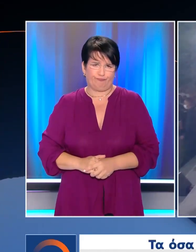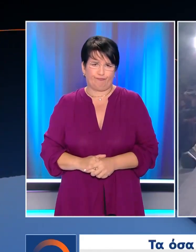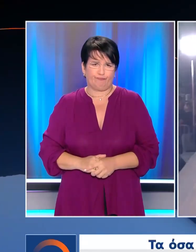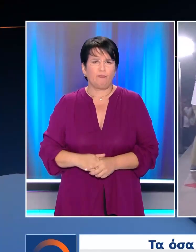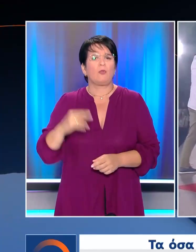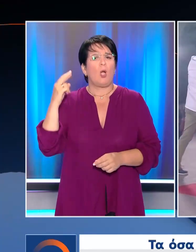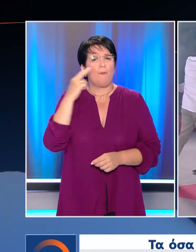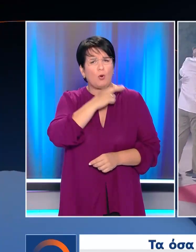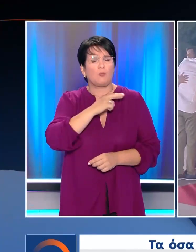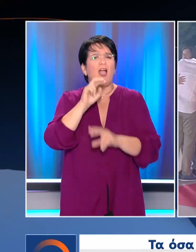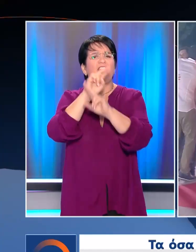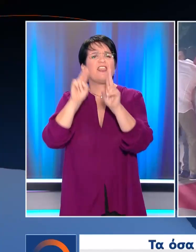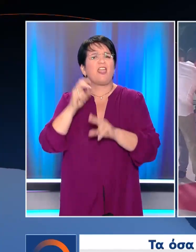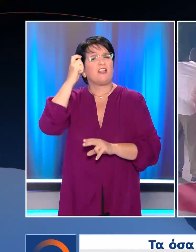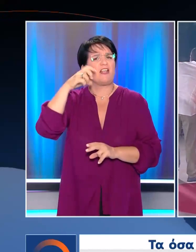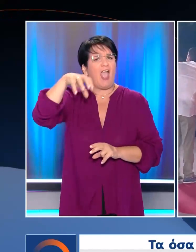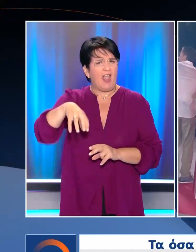Υπότιτλοι AUTHORWAVE